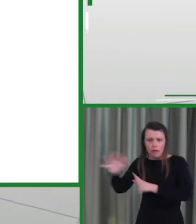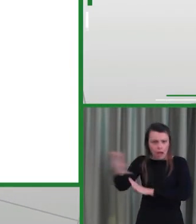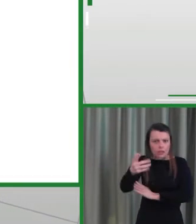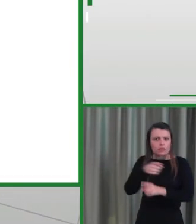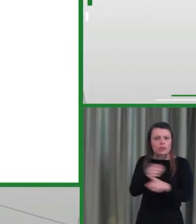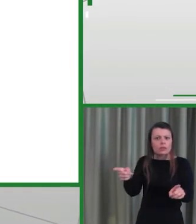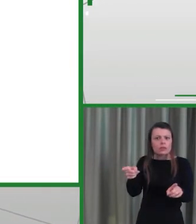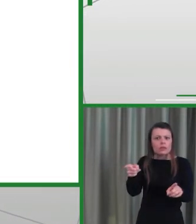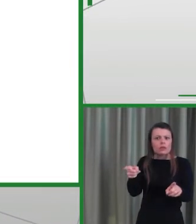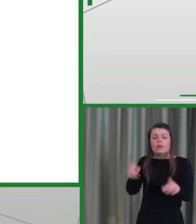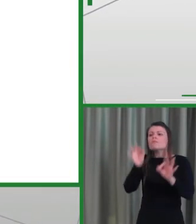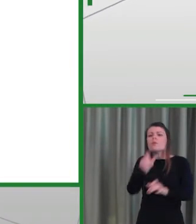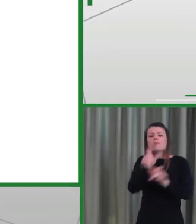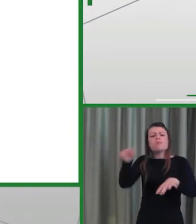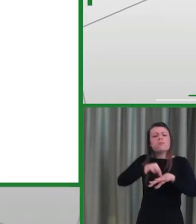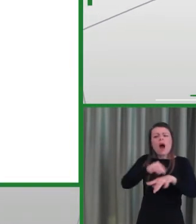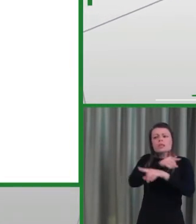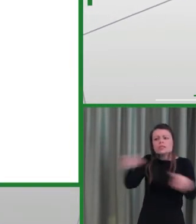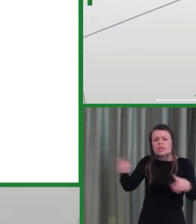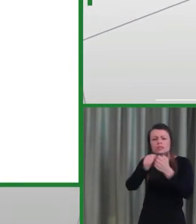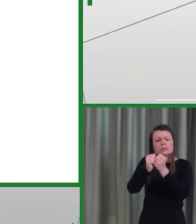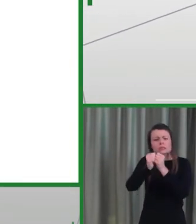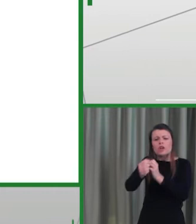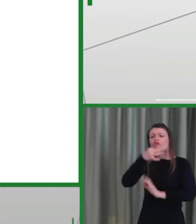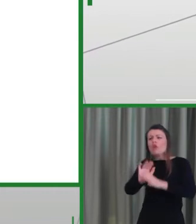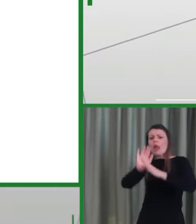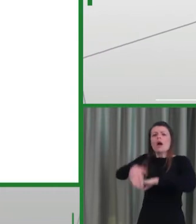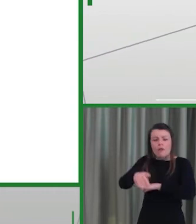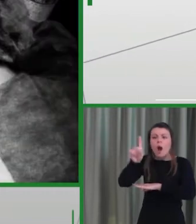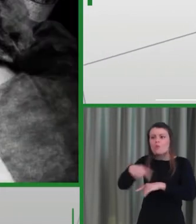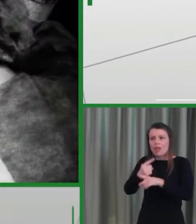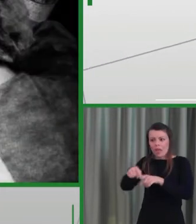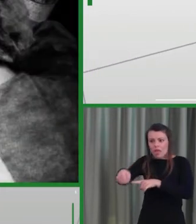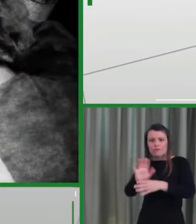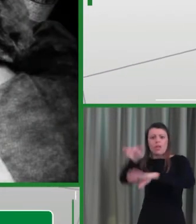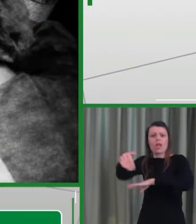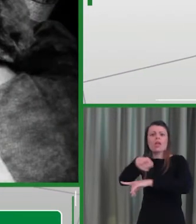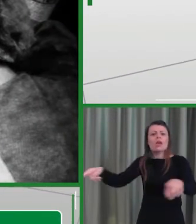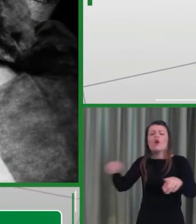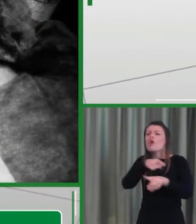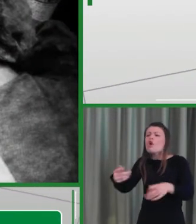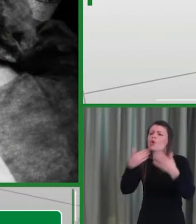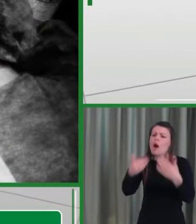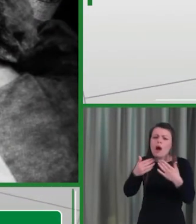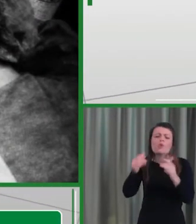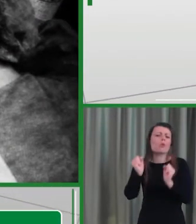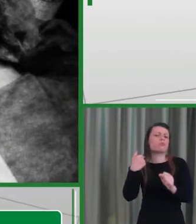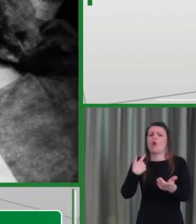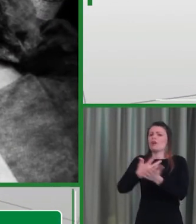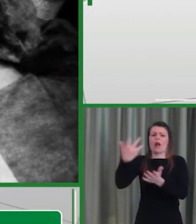coloro, tutti i pazienti che ce l'hanno fatta e ce la faranno. A loro auguro veramente di poter raccontare a